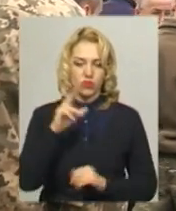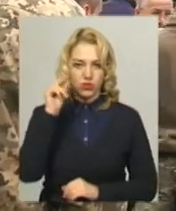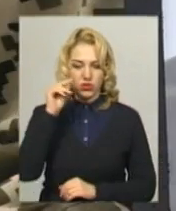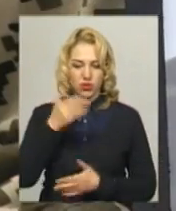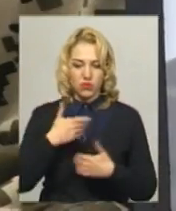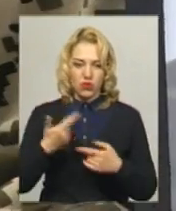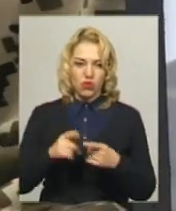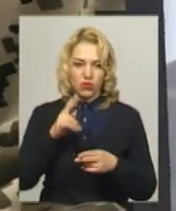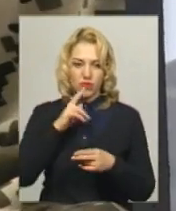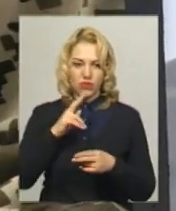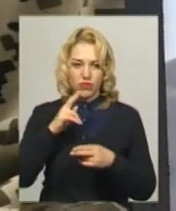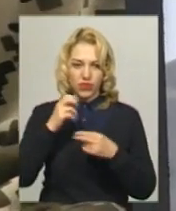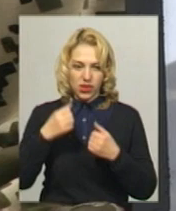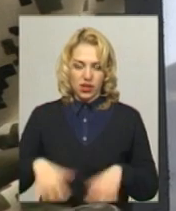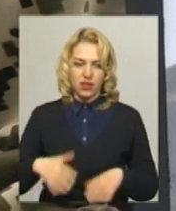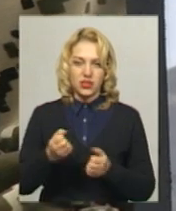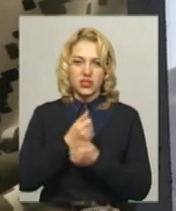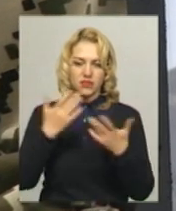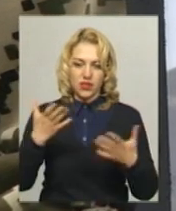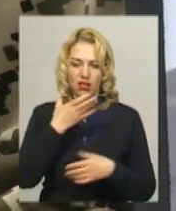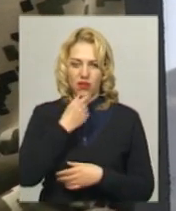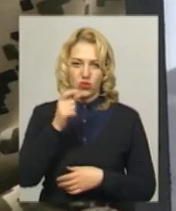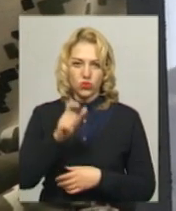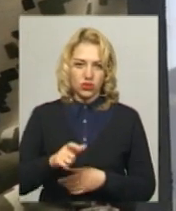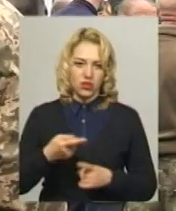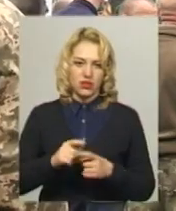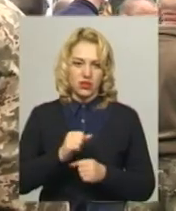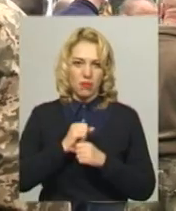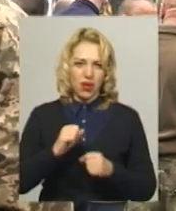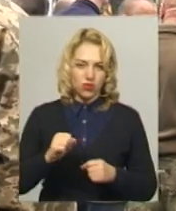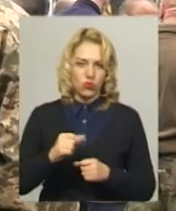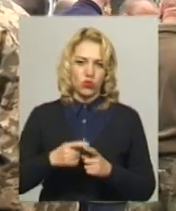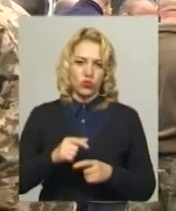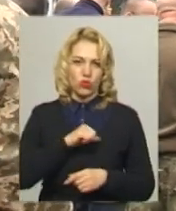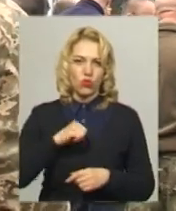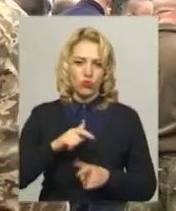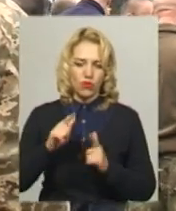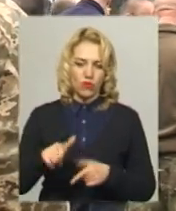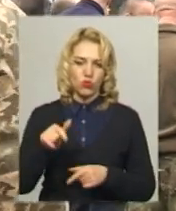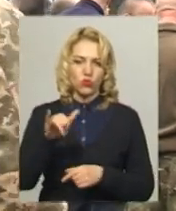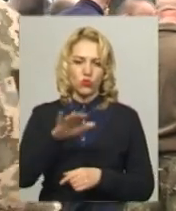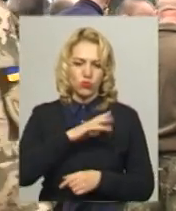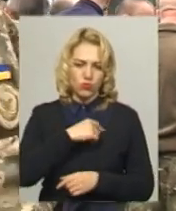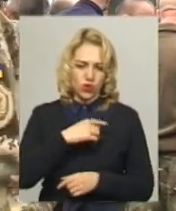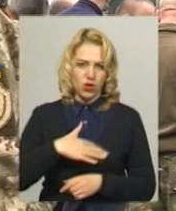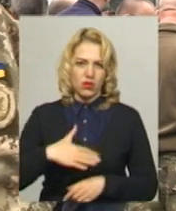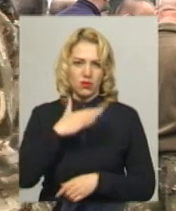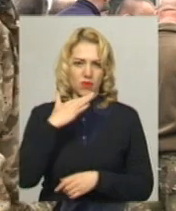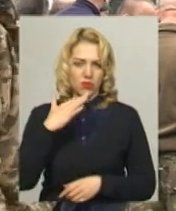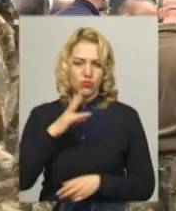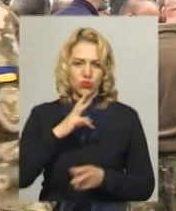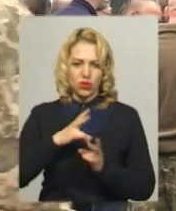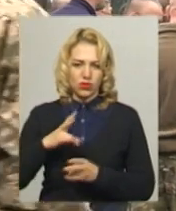його втратили. Світла, гарна людина, це патріот, це доброволець. В нього були поранення, в нього була не одна контузія,